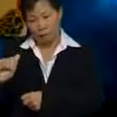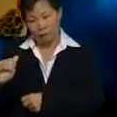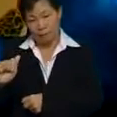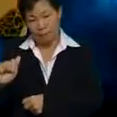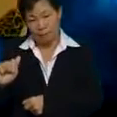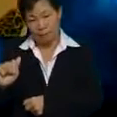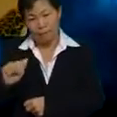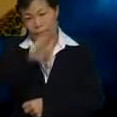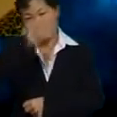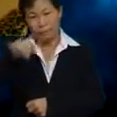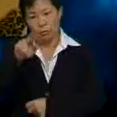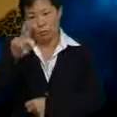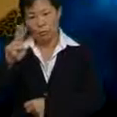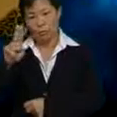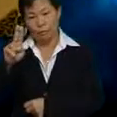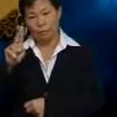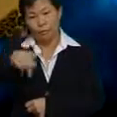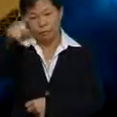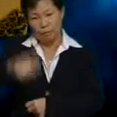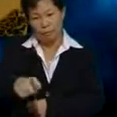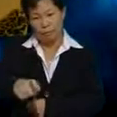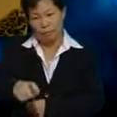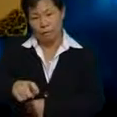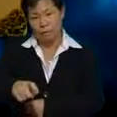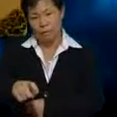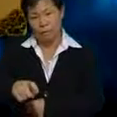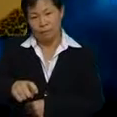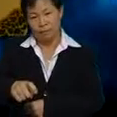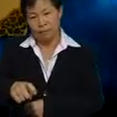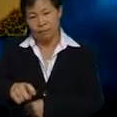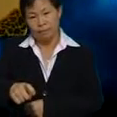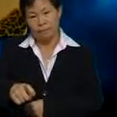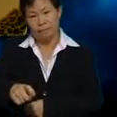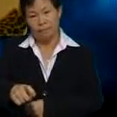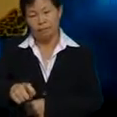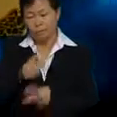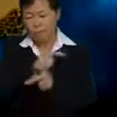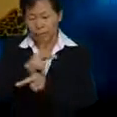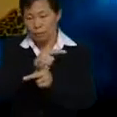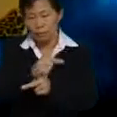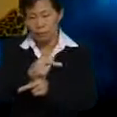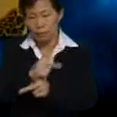Julia Mesti Bawa sepada